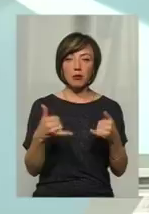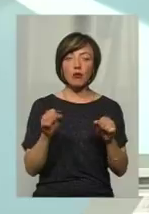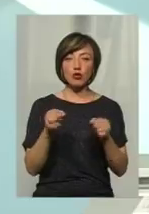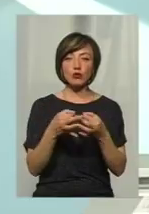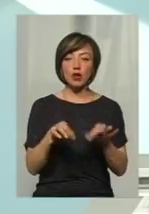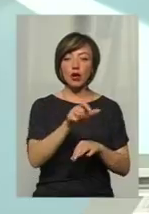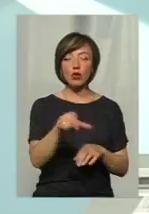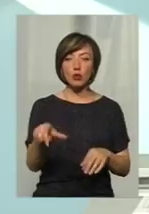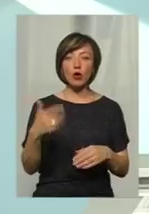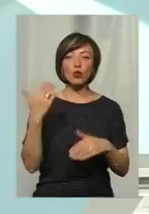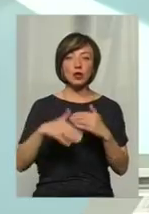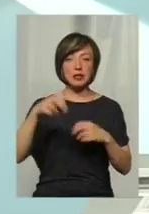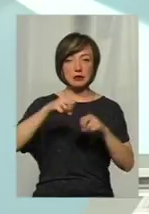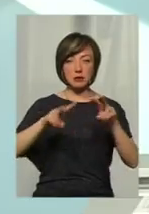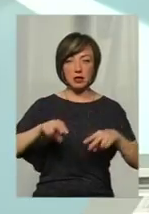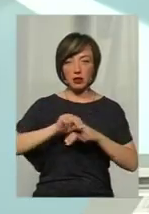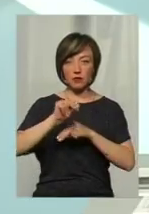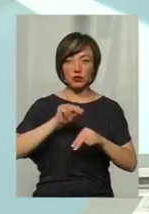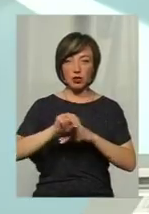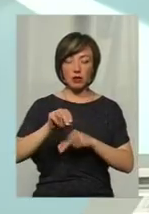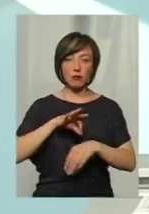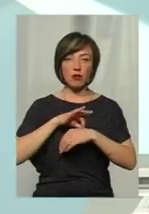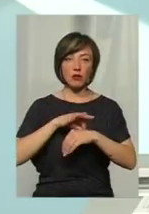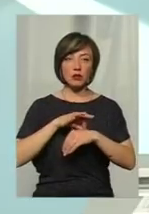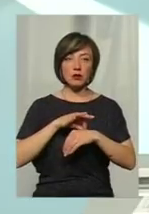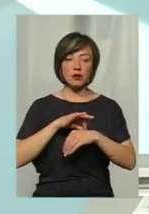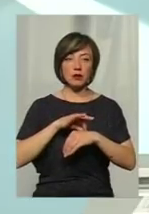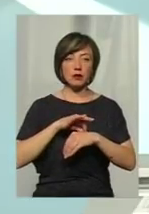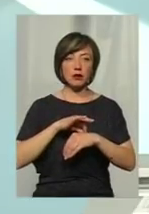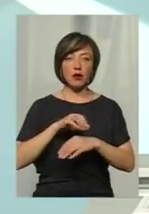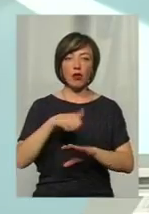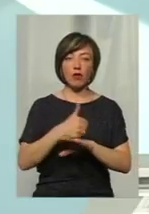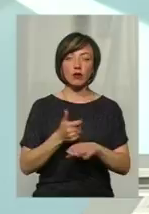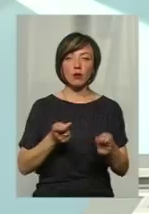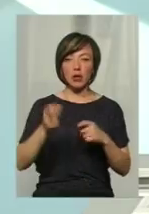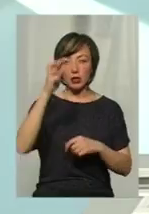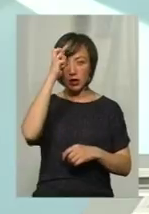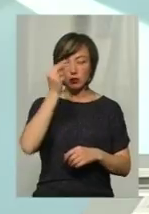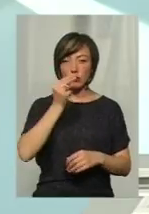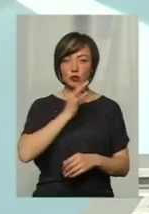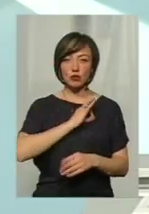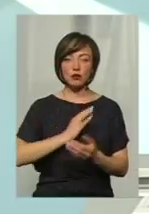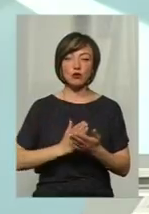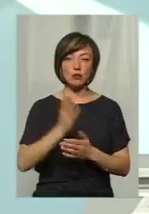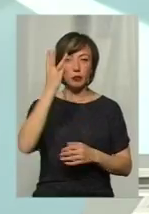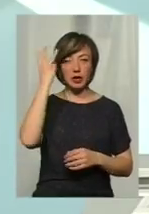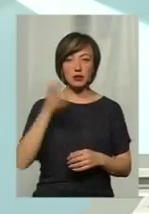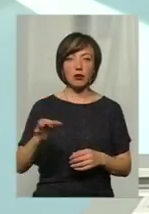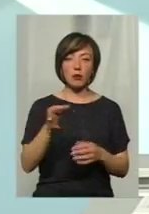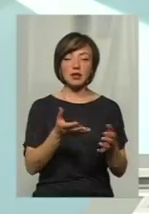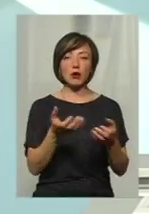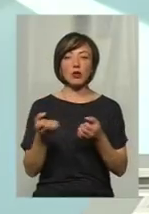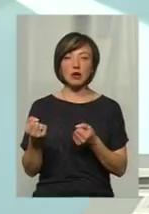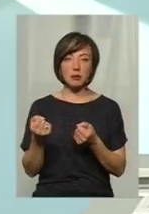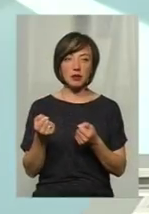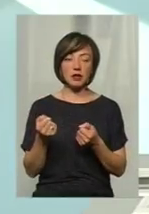які пройшли спеціальне навчання, яке проводить головне управління Держпродспожцівслужби Хмельницької області, отримати